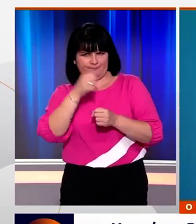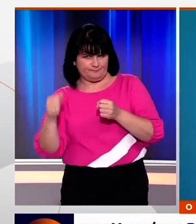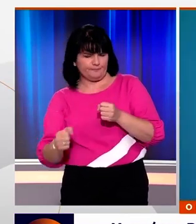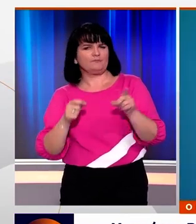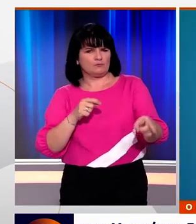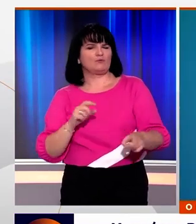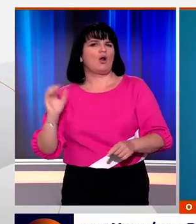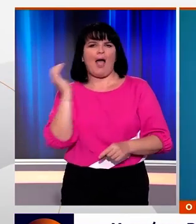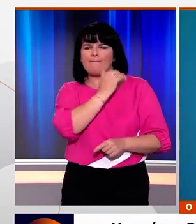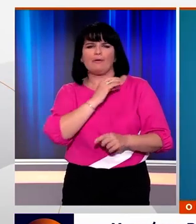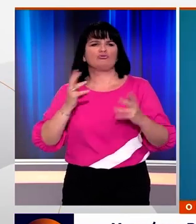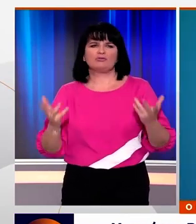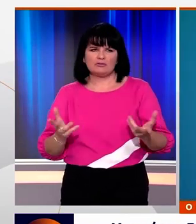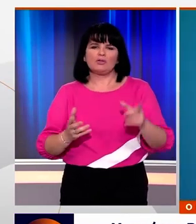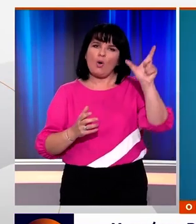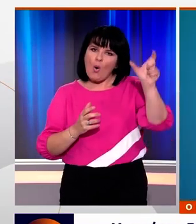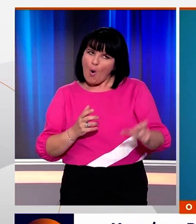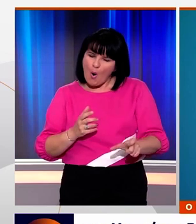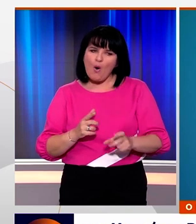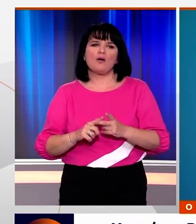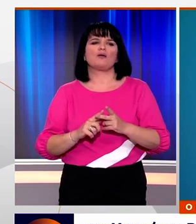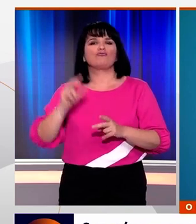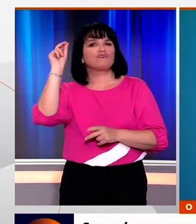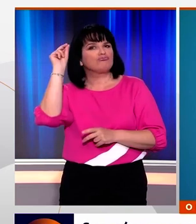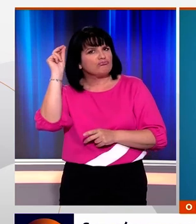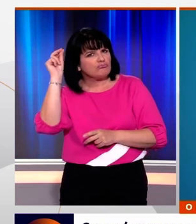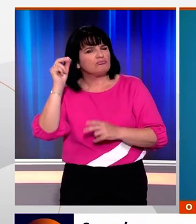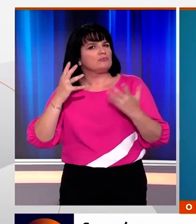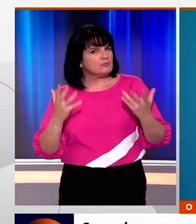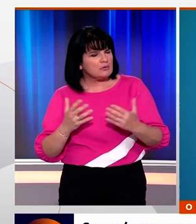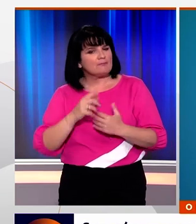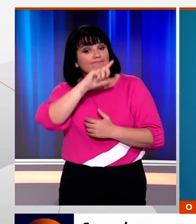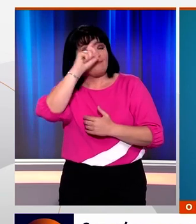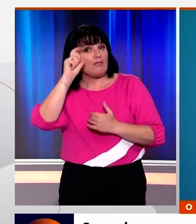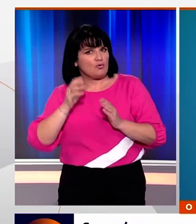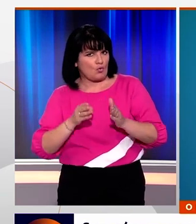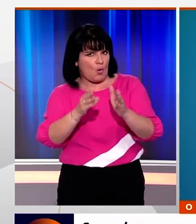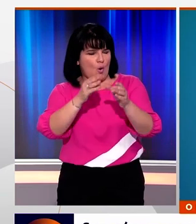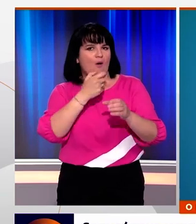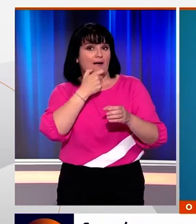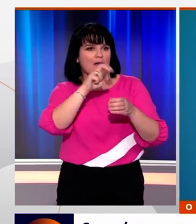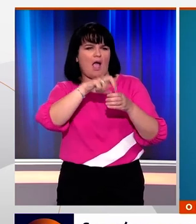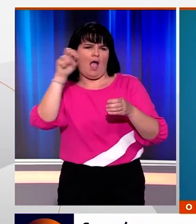Αμέσως μετά την εκλογή του, ο νέος ένικος της Downing Street δεσμεύτηκε μεταξύ άλλων και για το δύσκολο έργο του Brexit.